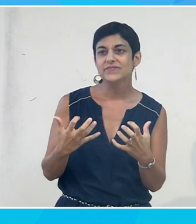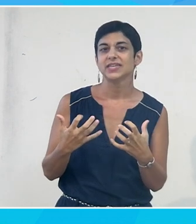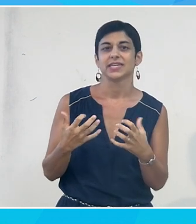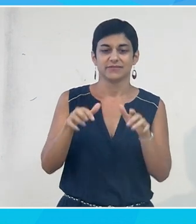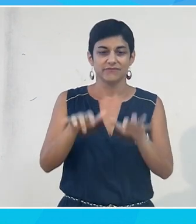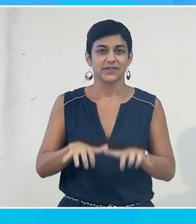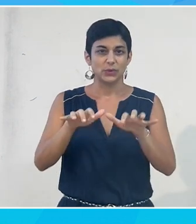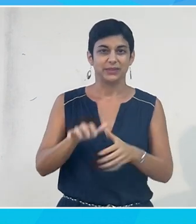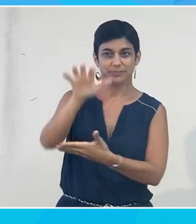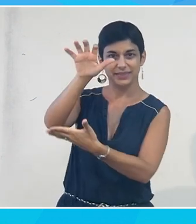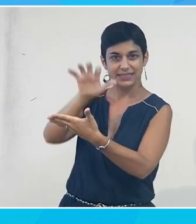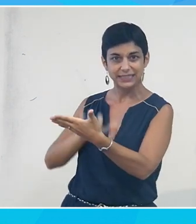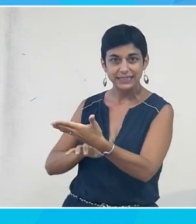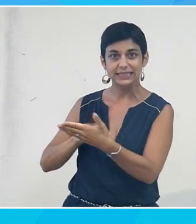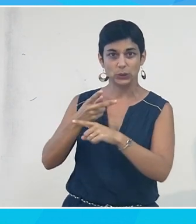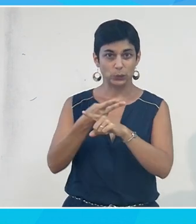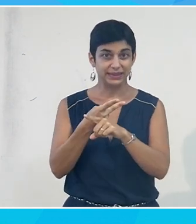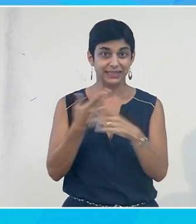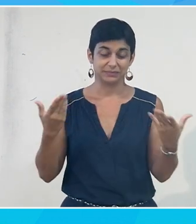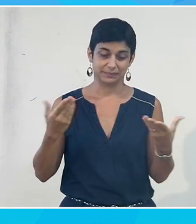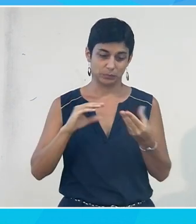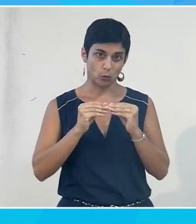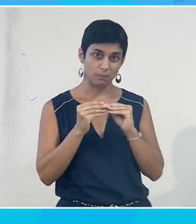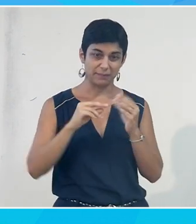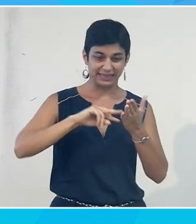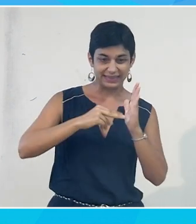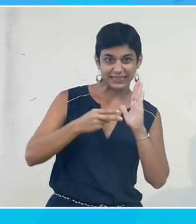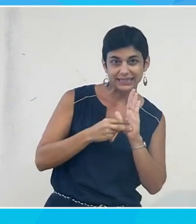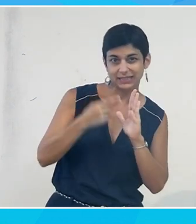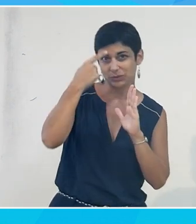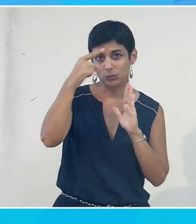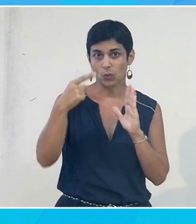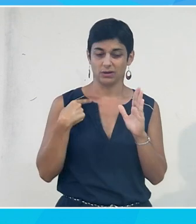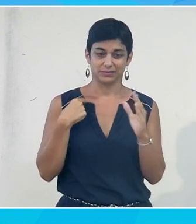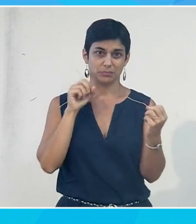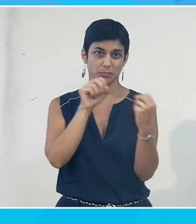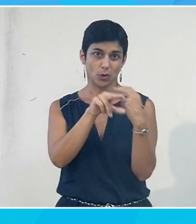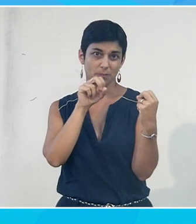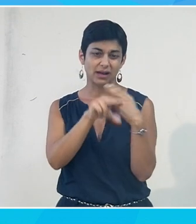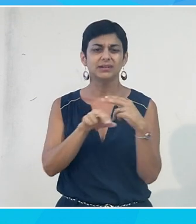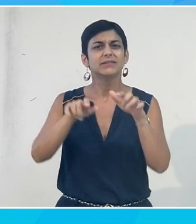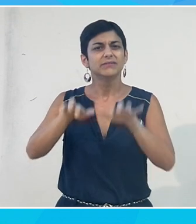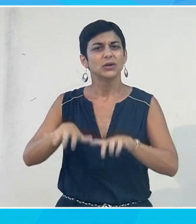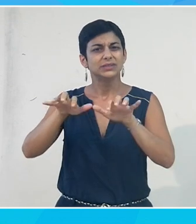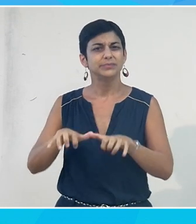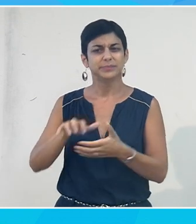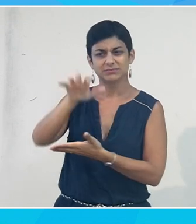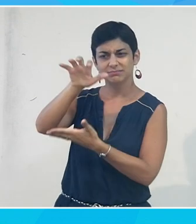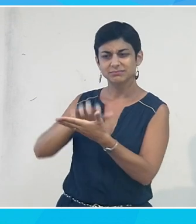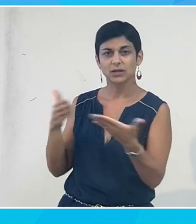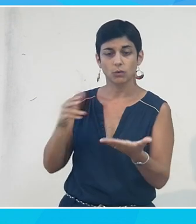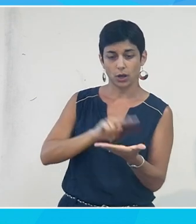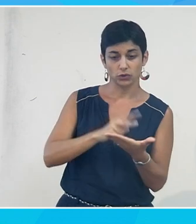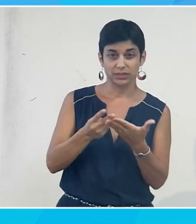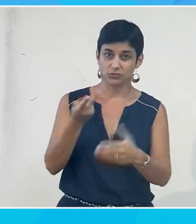vélotypie, mais pour des raisons techniques de bande passante, on a préféré éviter. Qu'est que c'est que la vélotypie ? On peut appeler ça aussi la transcription